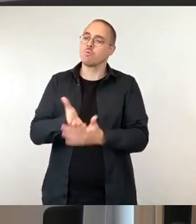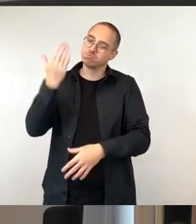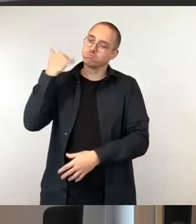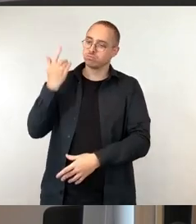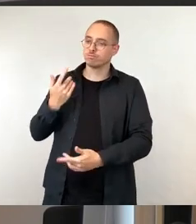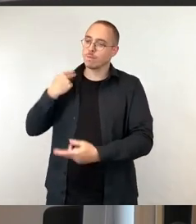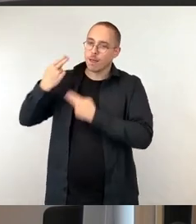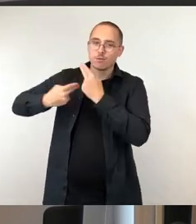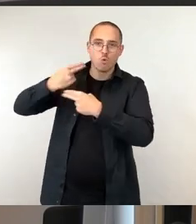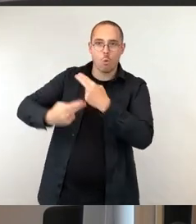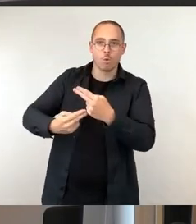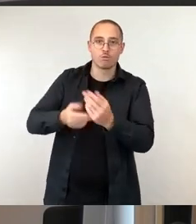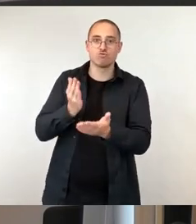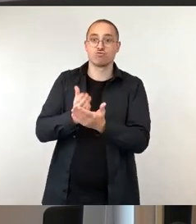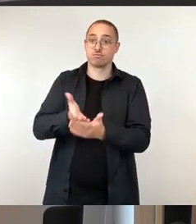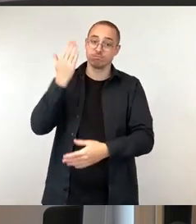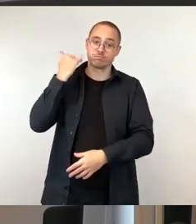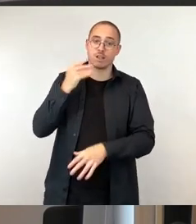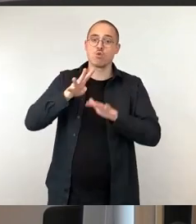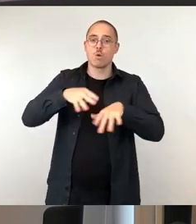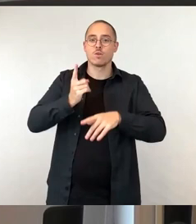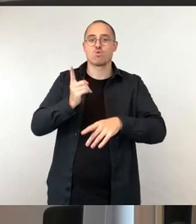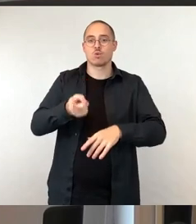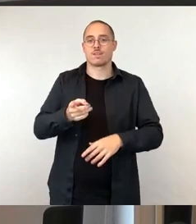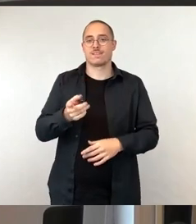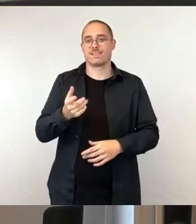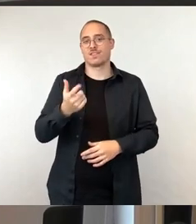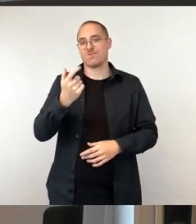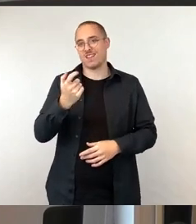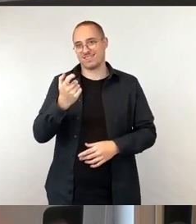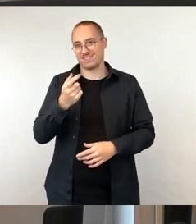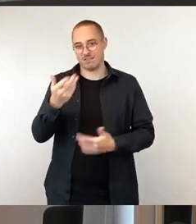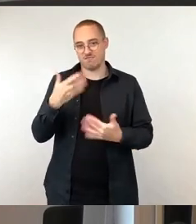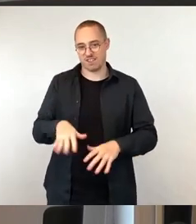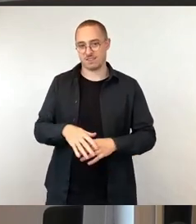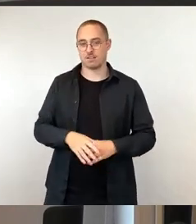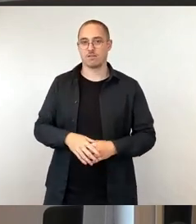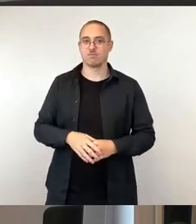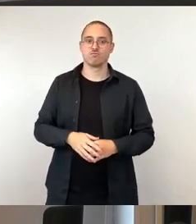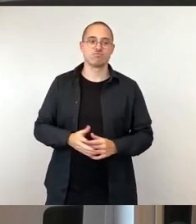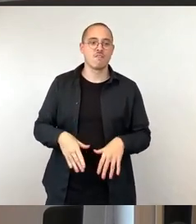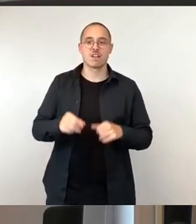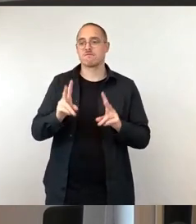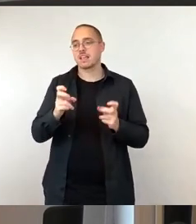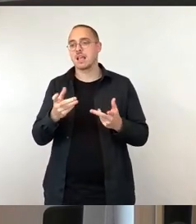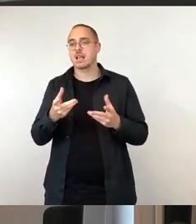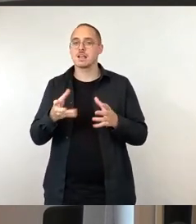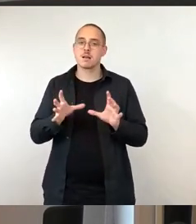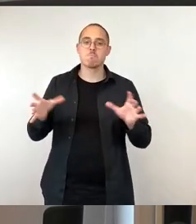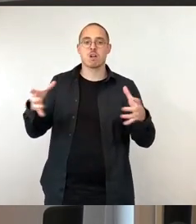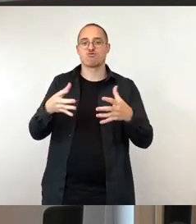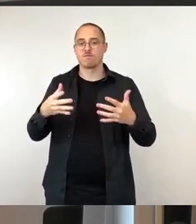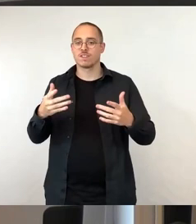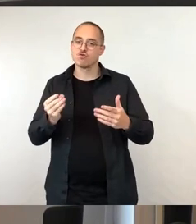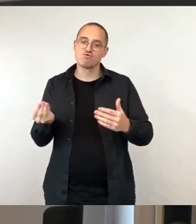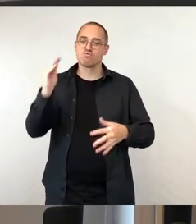schon seit 1920. Schon da existierten erste gemeinnützige zusätzliche Arbeiten im deutschen Sozialrecht.